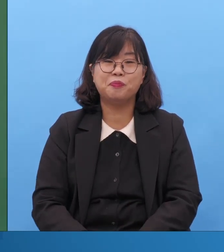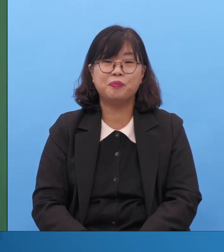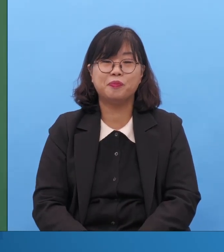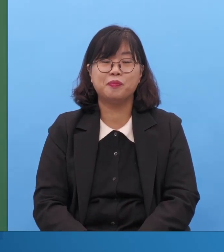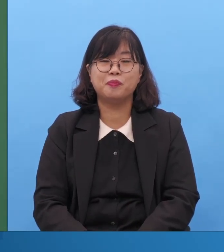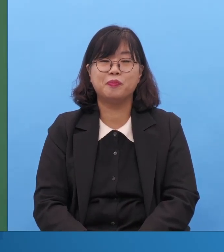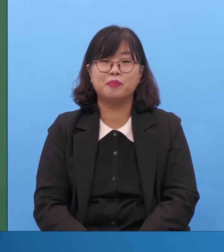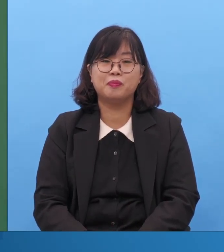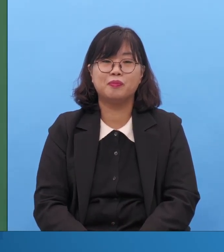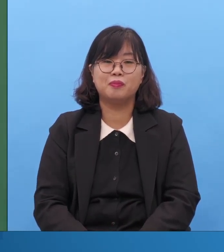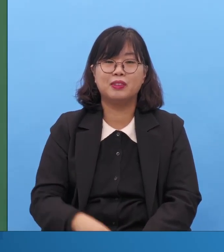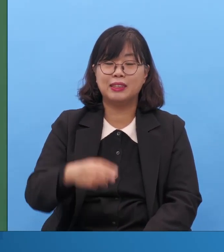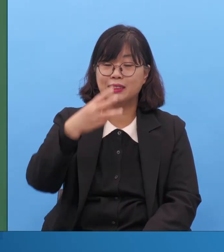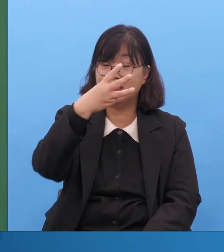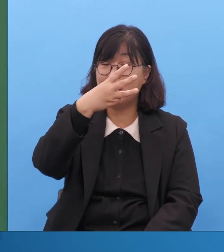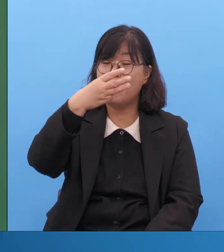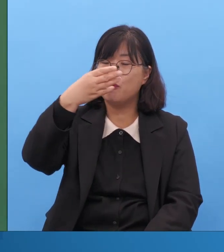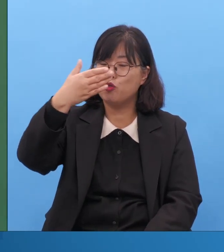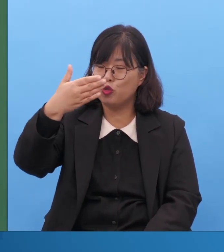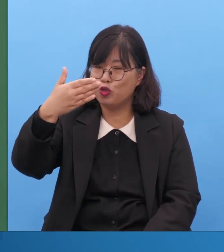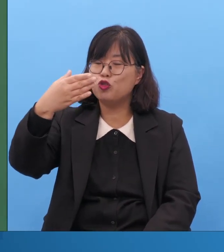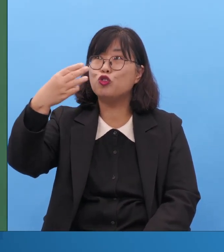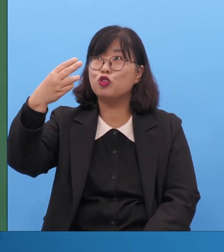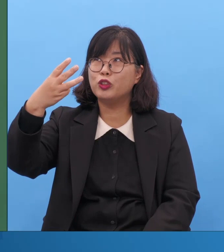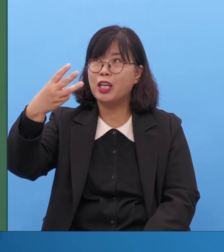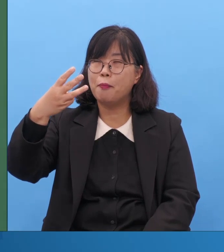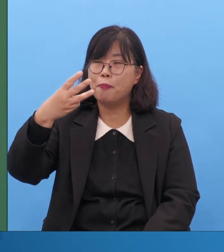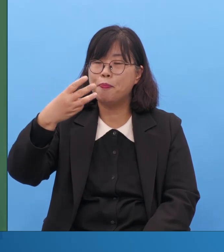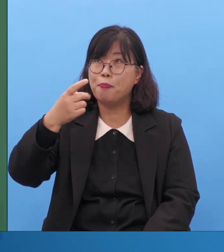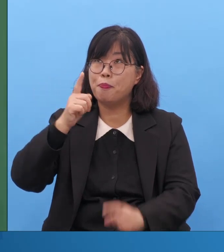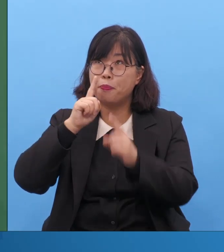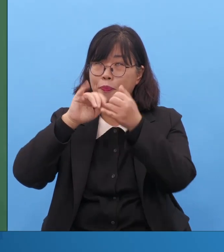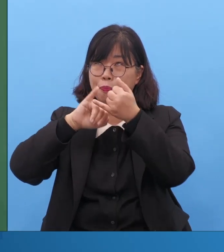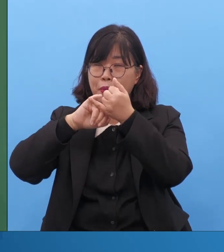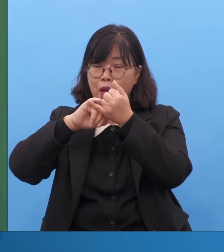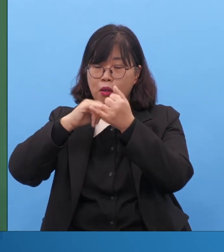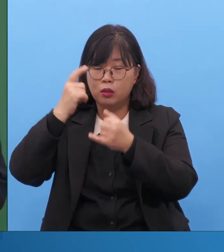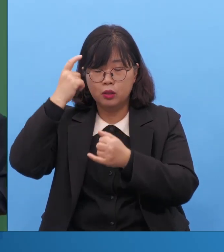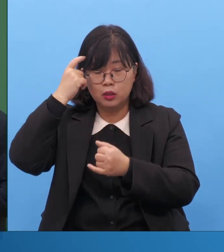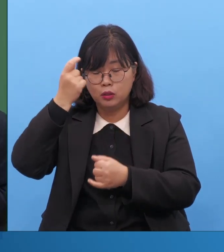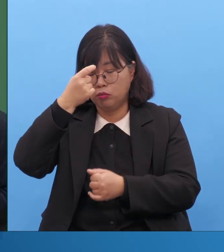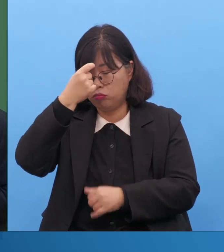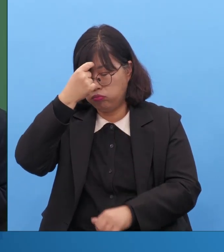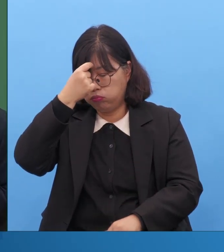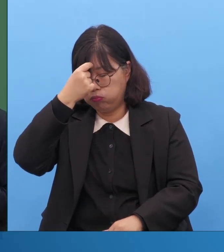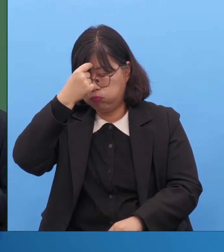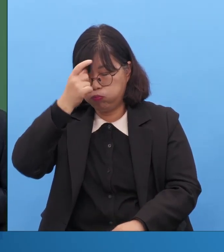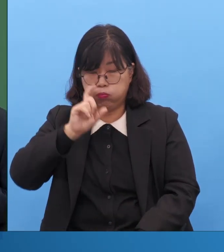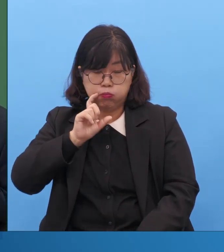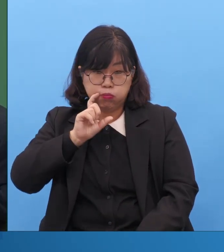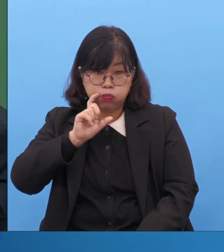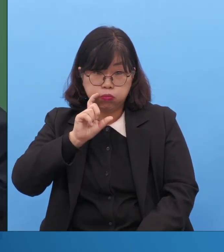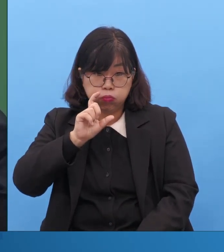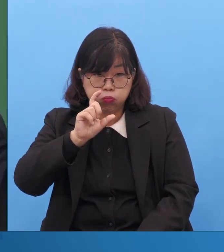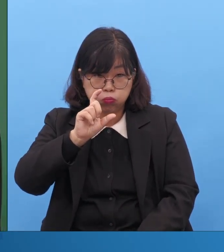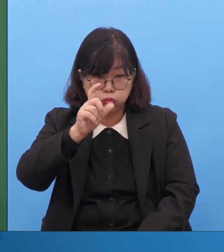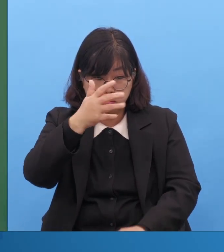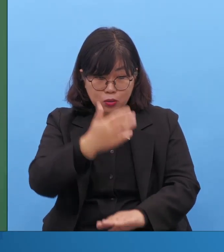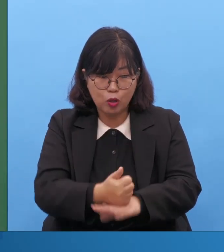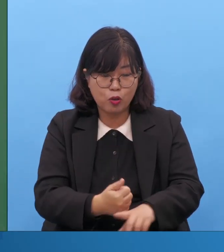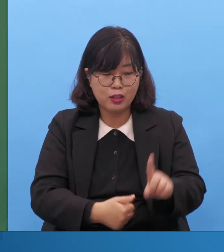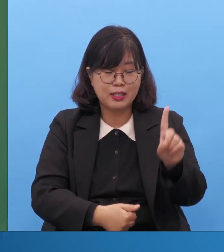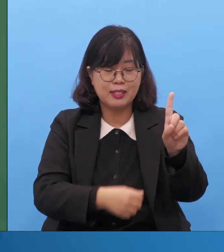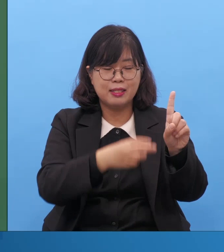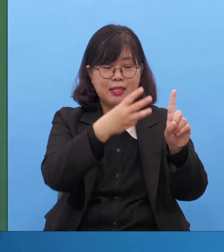이 3, 3이 바로 1, 3, 8 아닙니까? 그리스도 하나님의 나라 오직